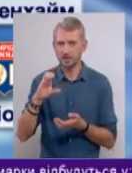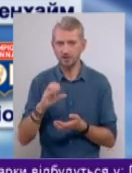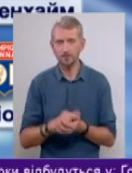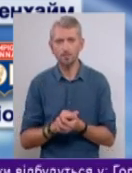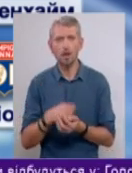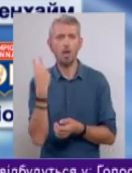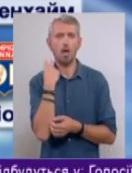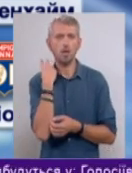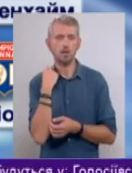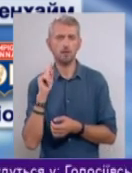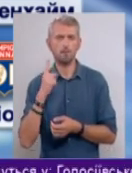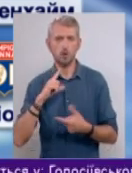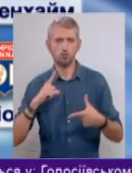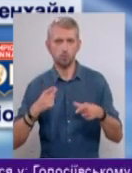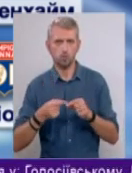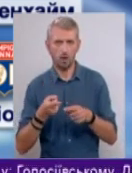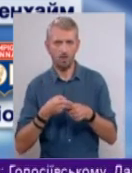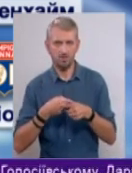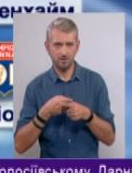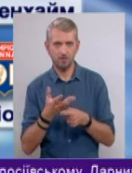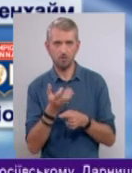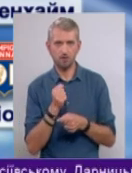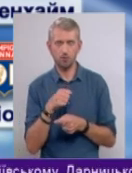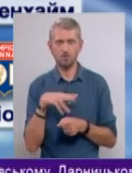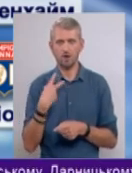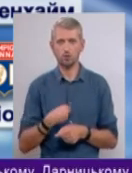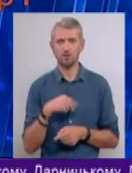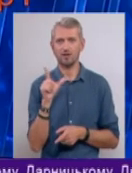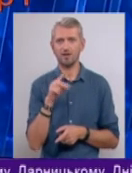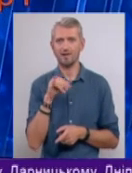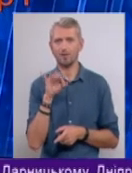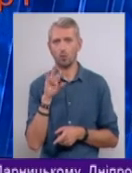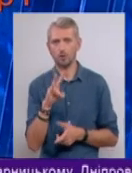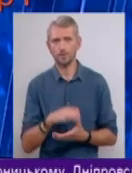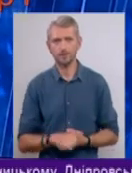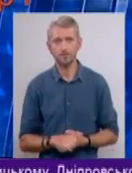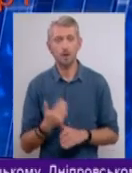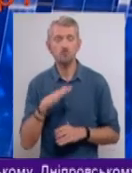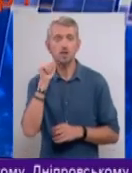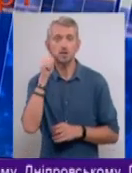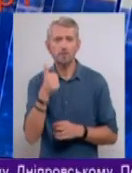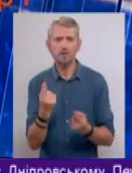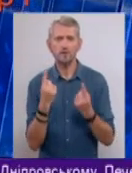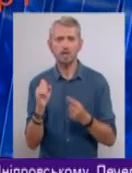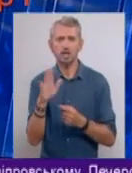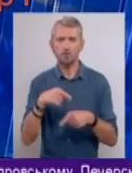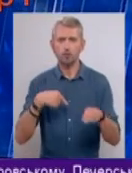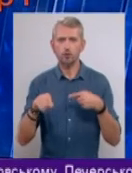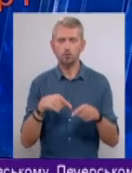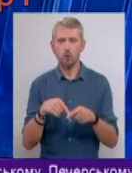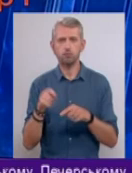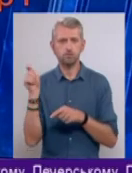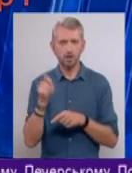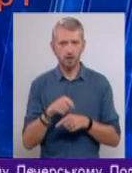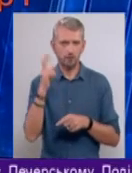англійці у першому турі, як ви бачите, приймуть французький Ліон. А вже завтра великий єврофутбол